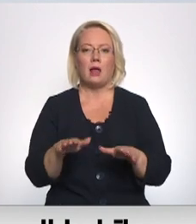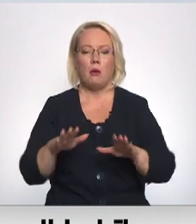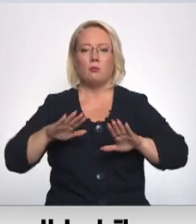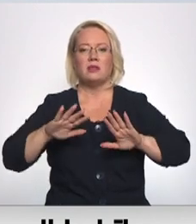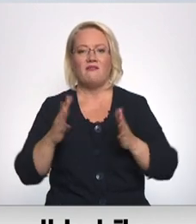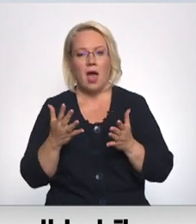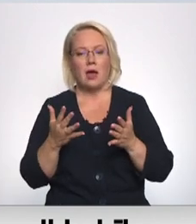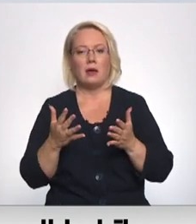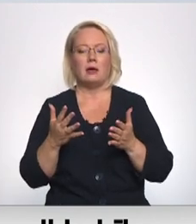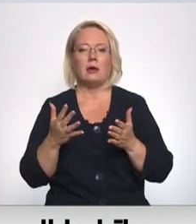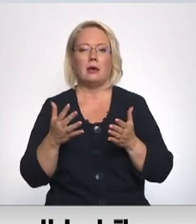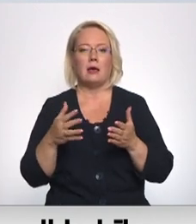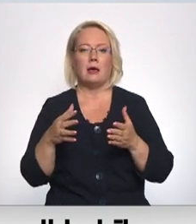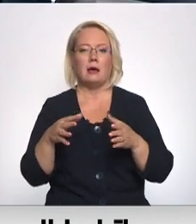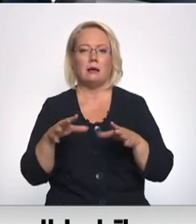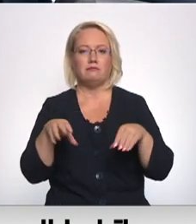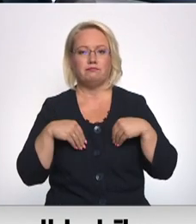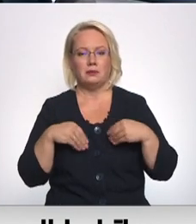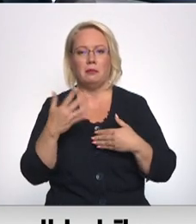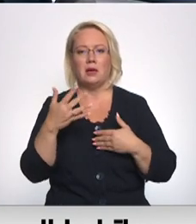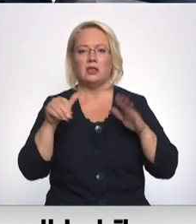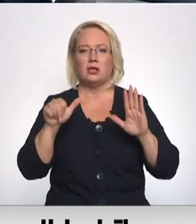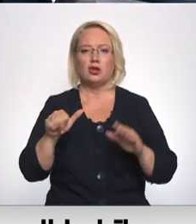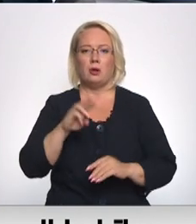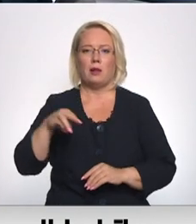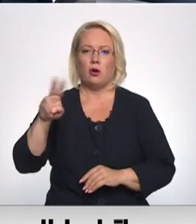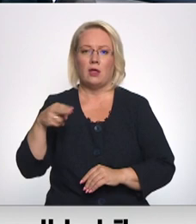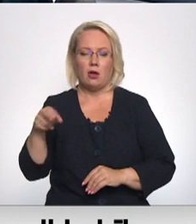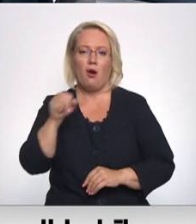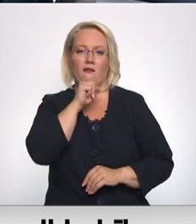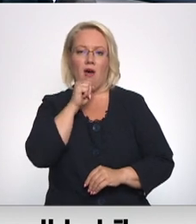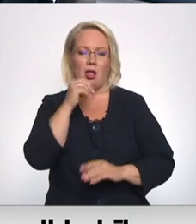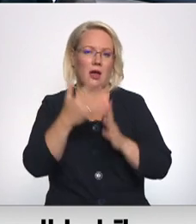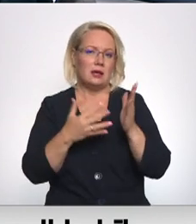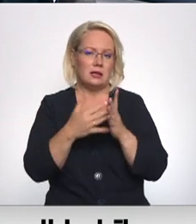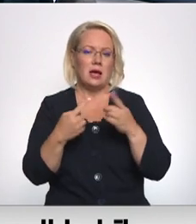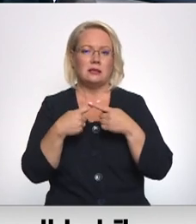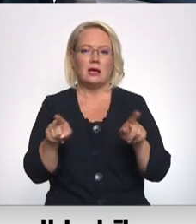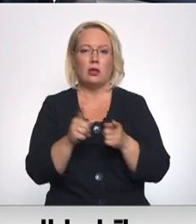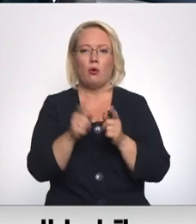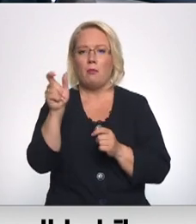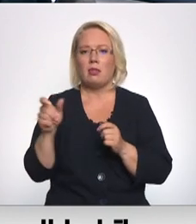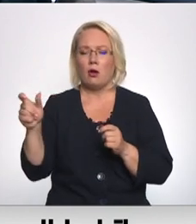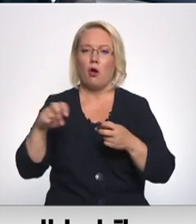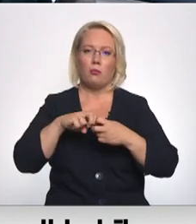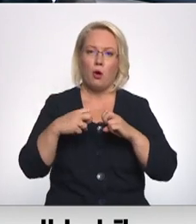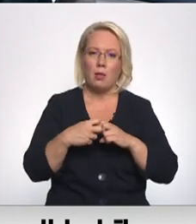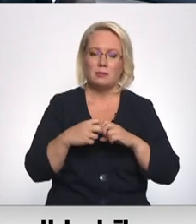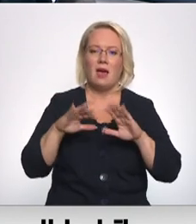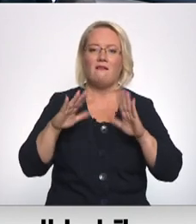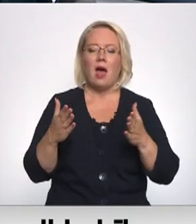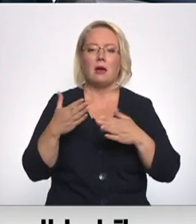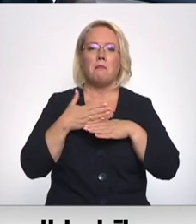pieņem šos 56 miljonus eiro un tādējādi vēlāk tad risināt arī citu pedagogu problēmas, vai kā